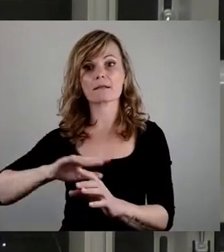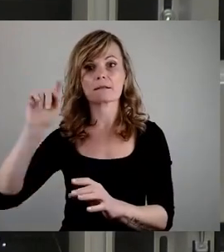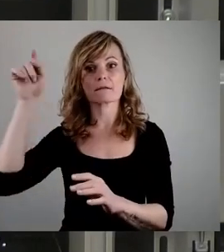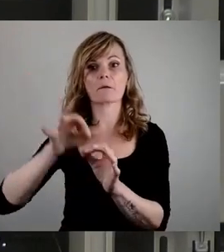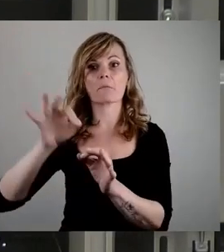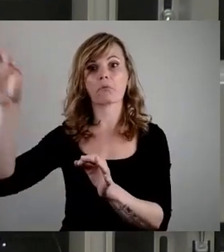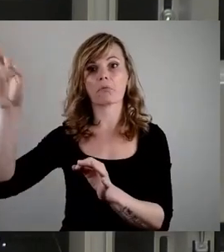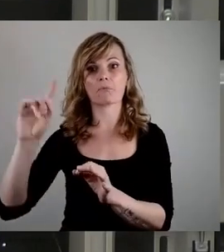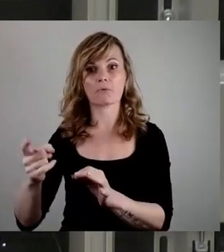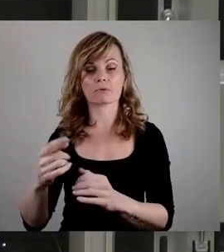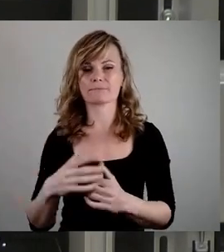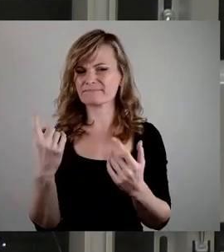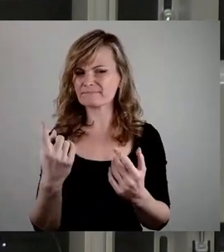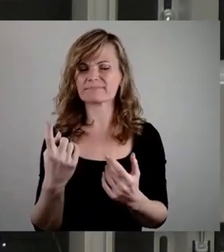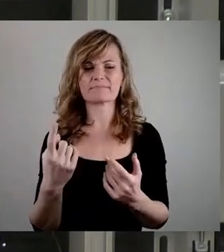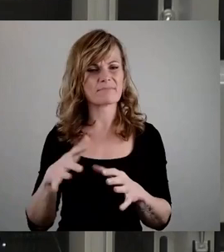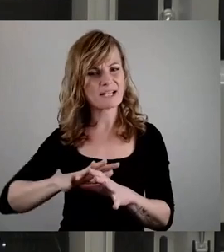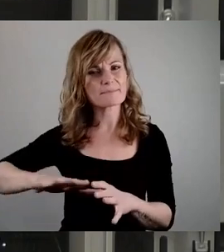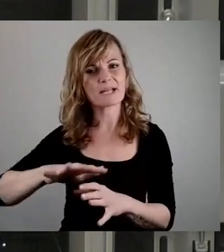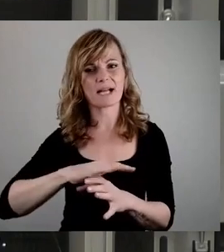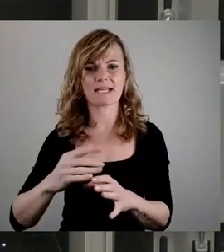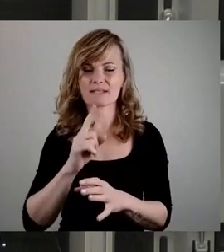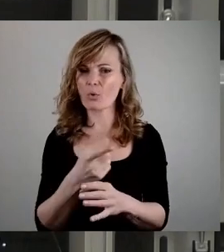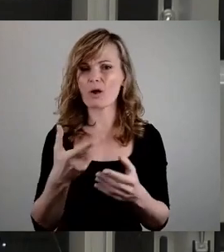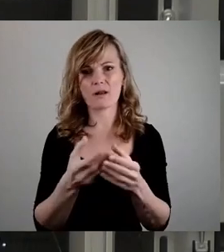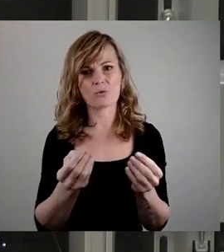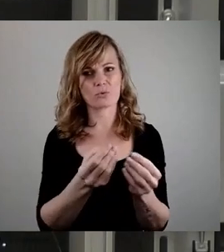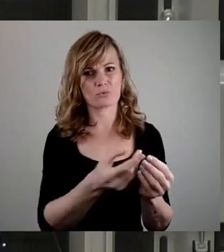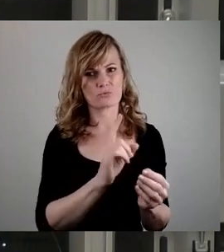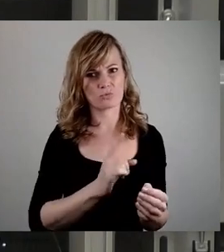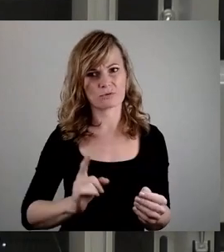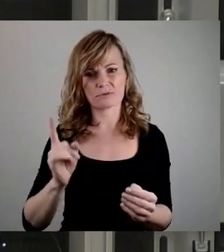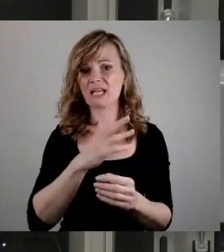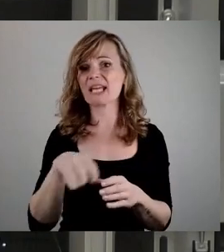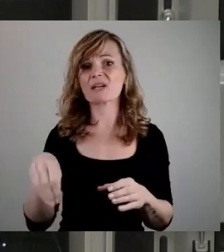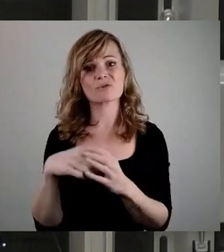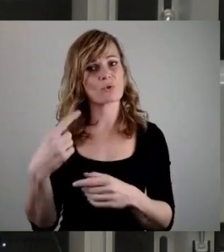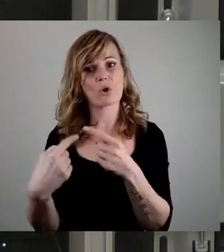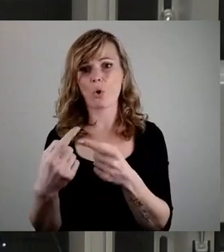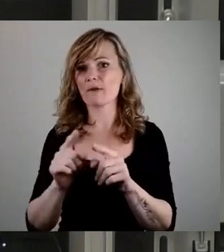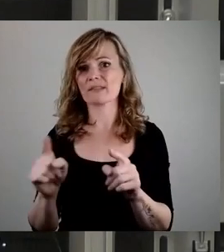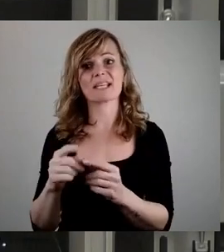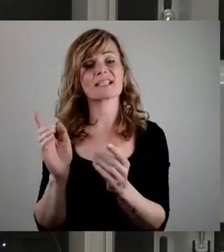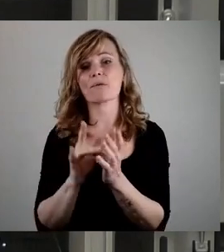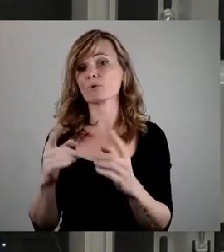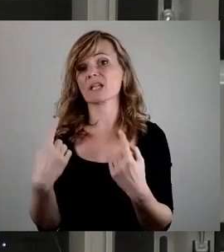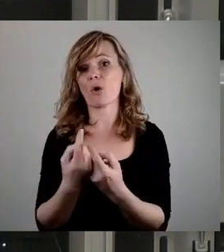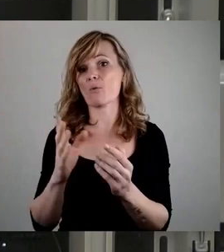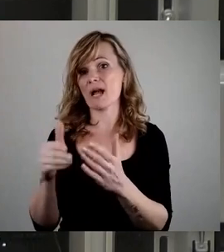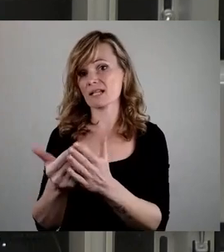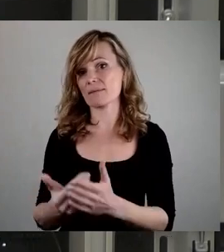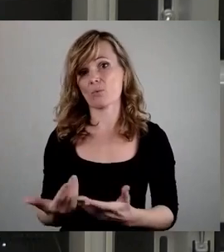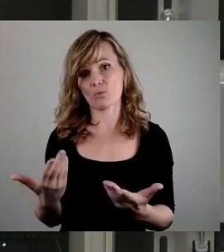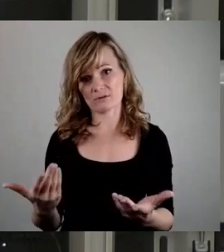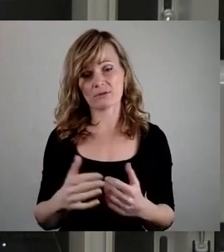riesige Bereiche, die es noch zu lösen gibt. Inklusion läuft nicht schon aufgrund des Raumangebotes nicht. Und da möchte ich über